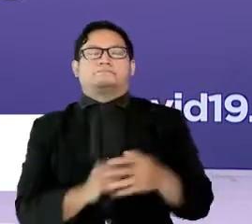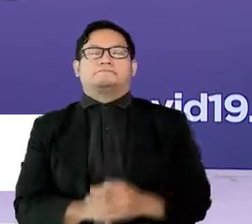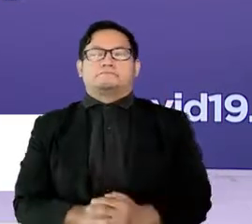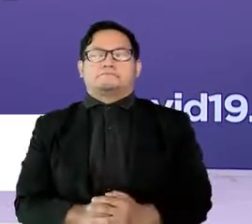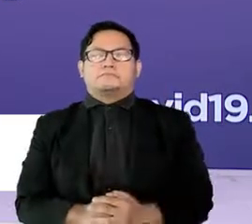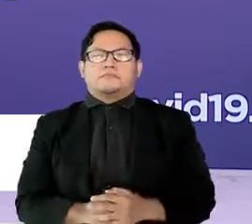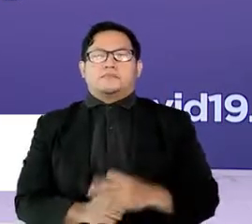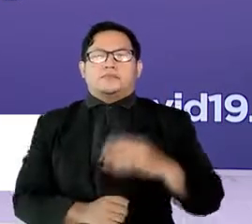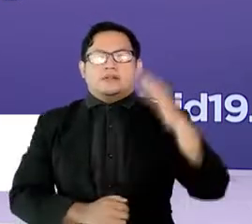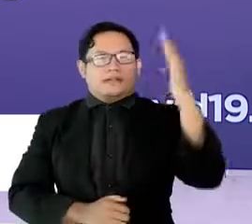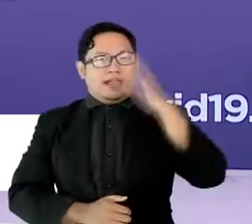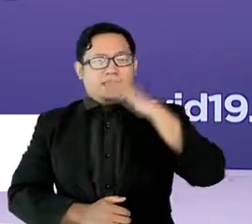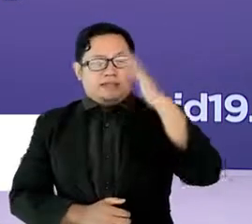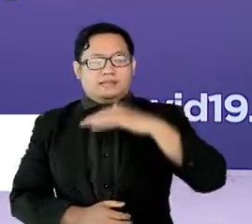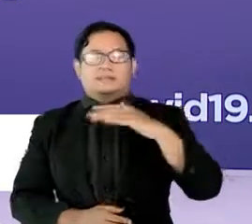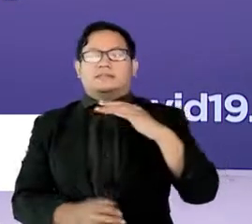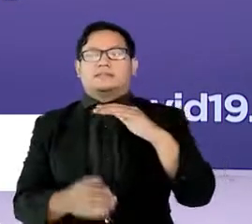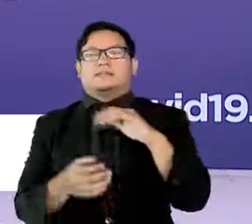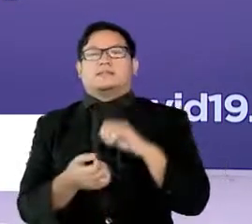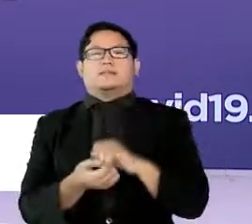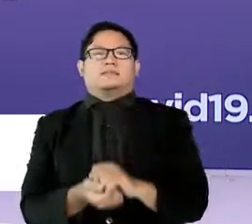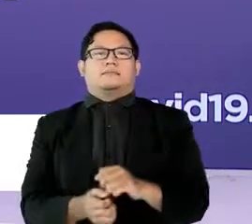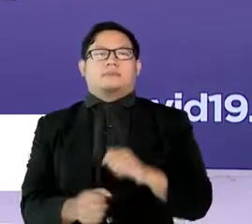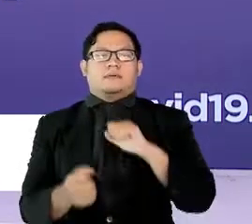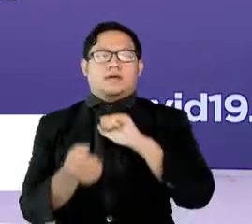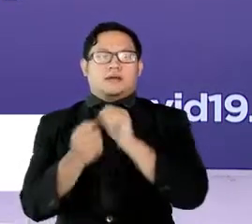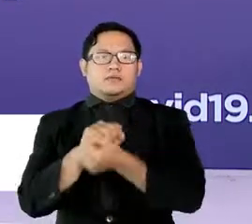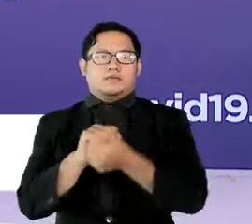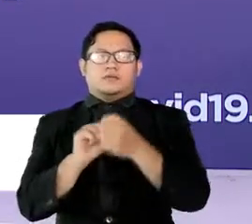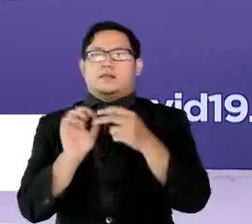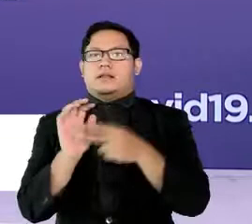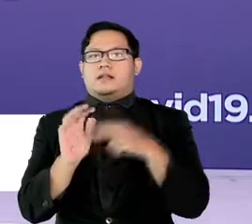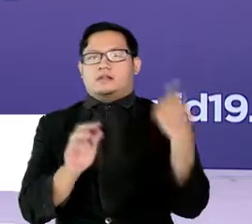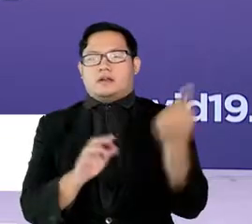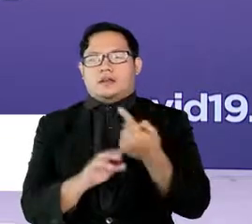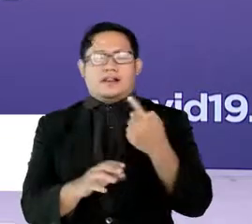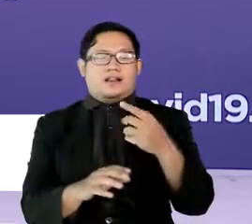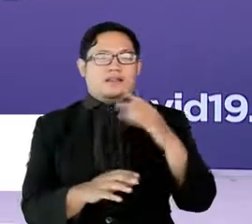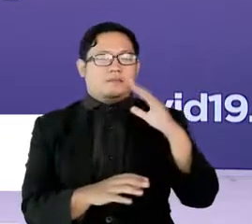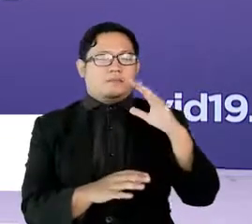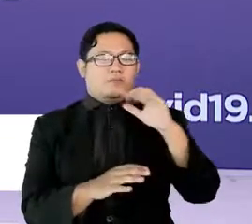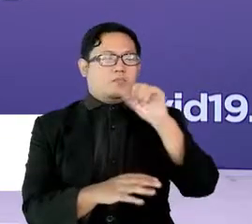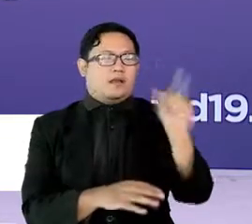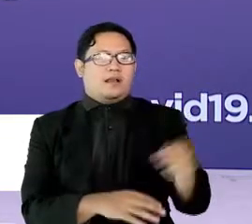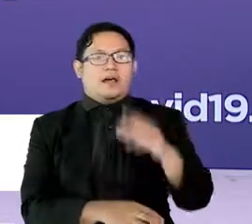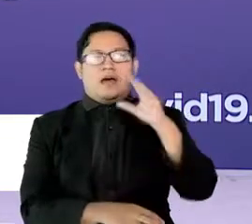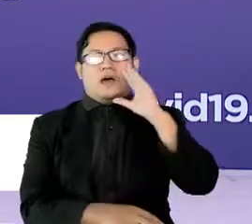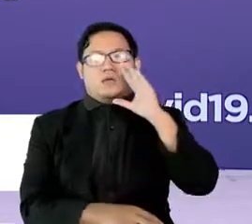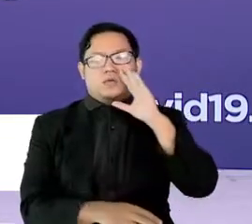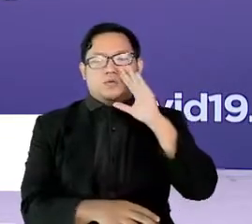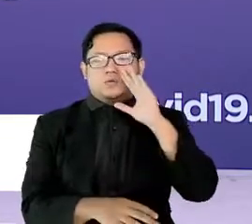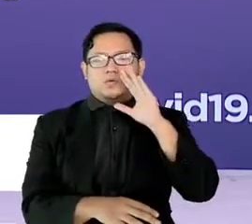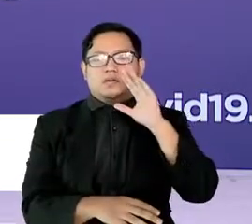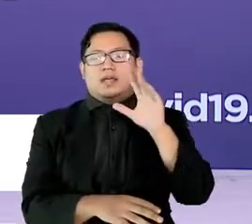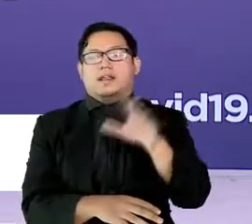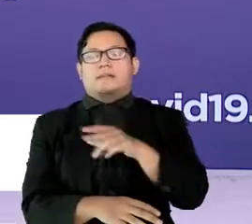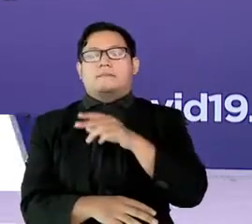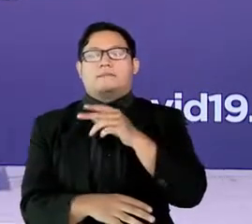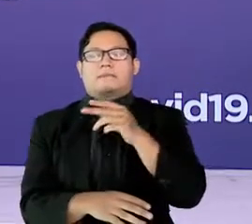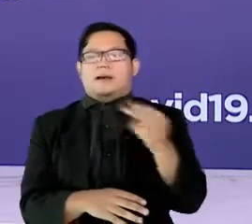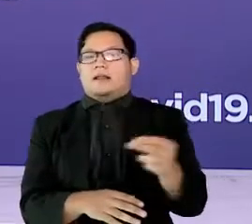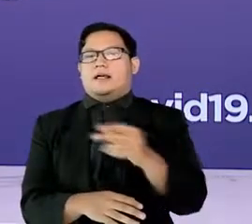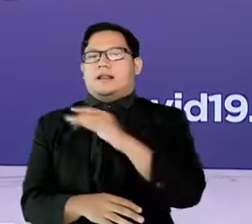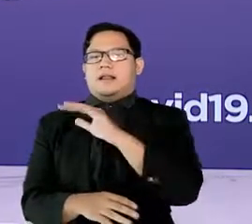jumlah kasus nasional di tanggal 29 Agustus dibandingkan dengan kasus di tanggal 15 Juli